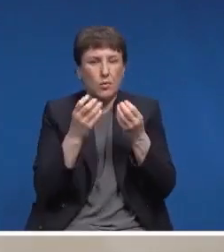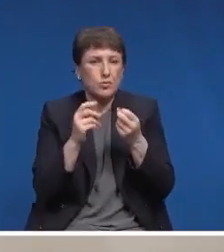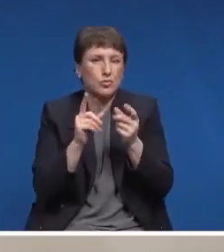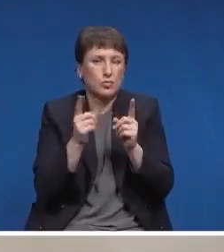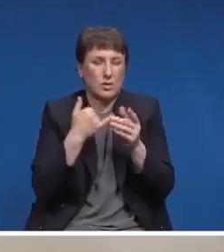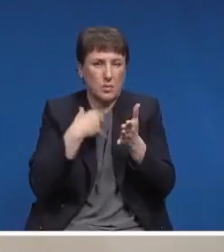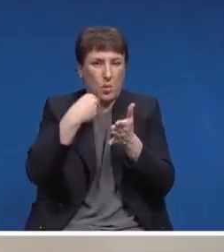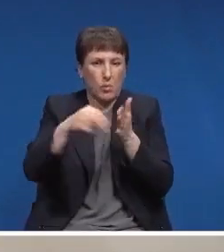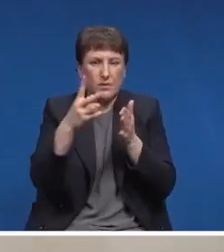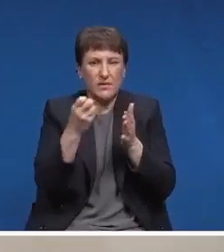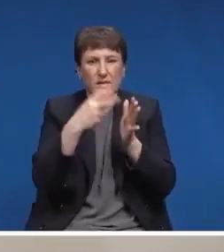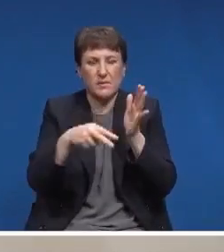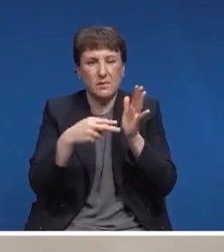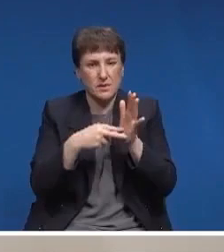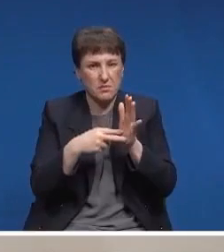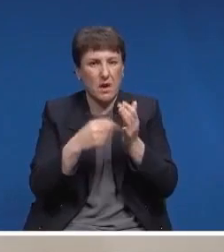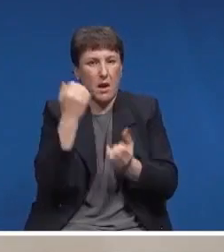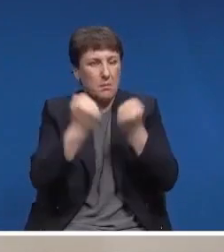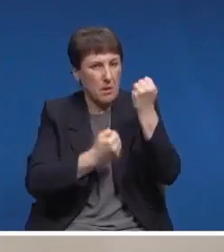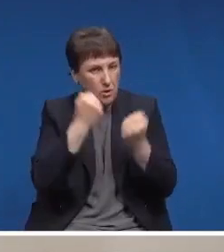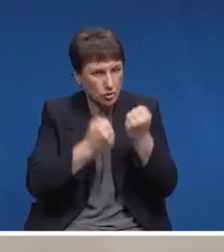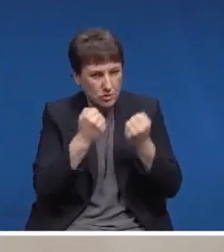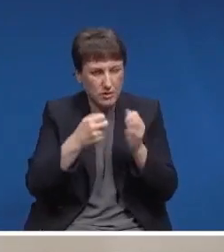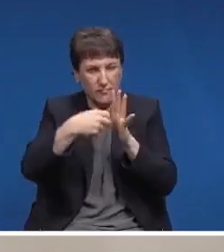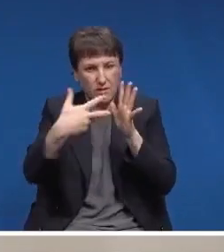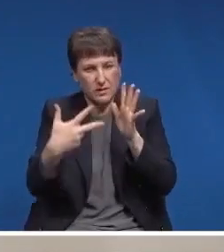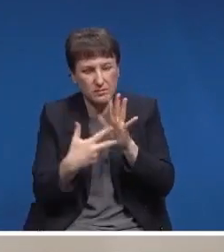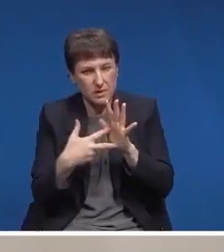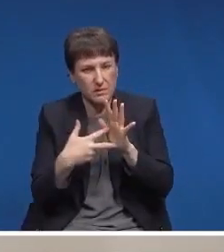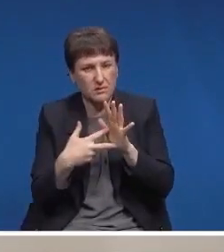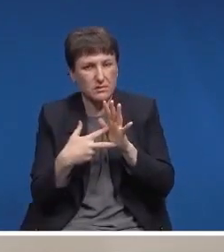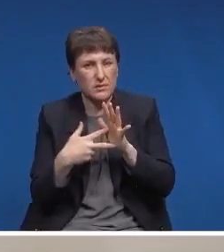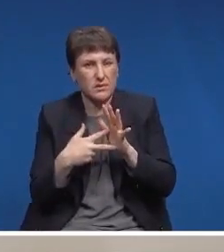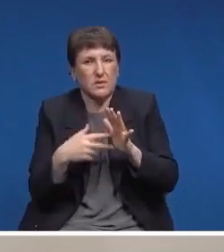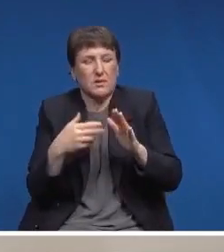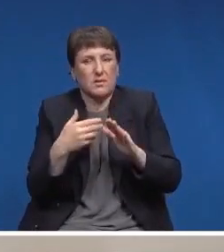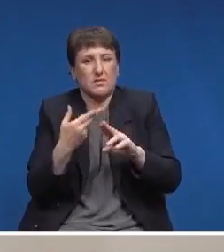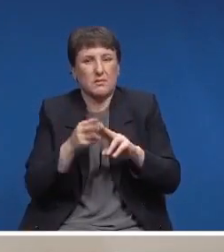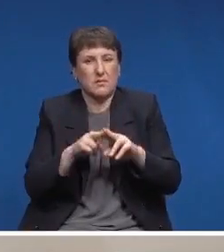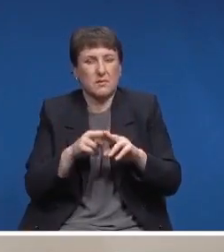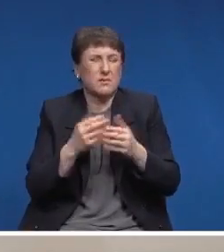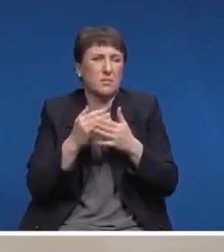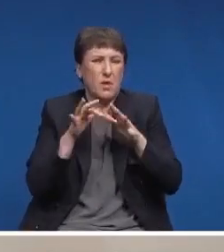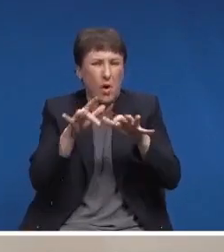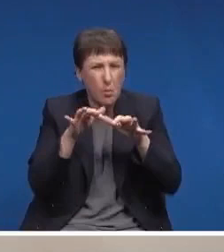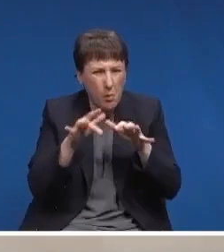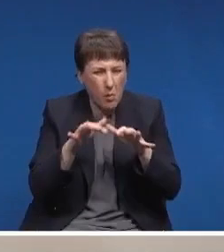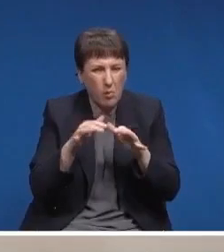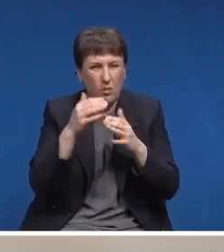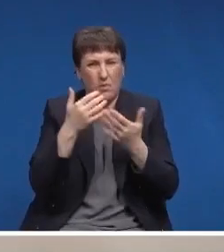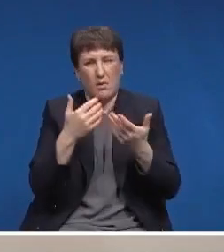277 единиц медицинского оборудования, в том числе 18 единиц так называемого тяжелого. Это компьютерный томограф,